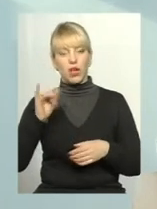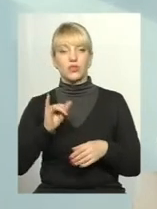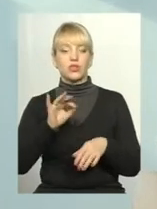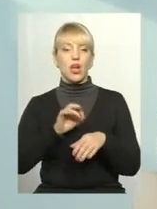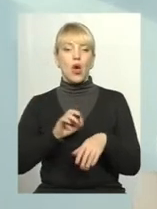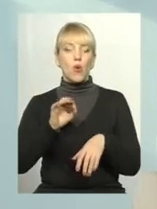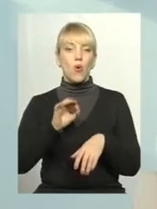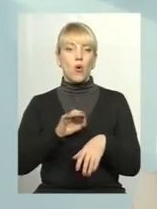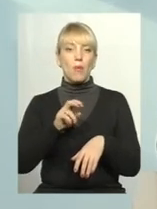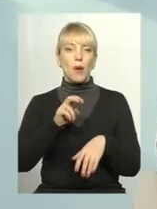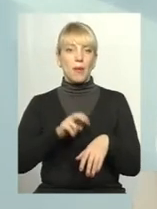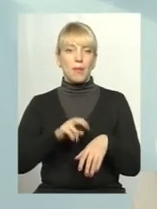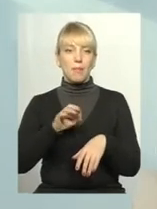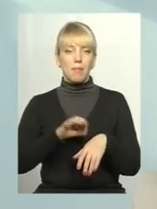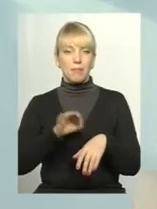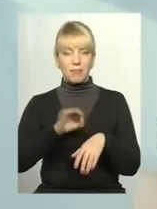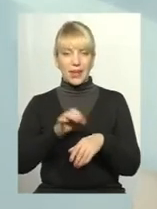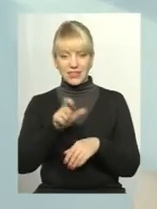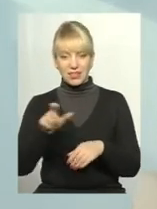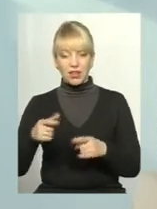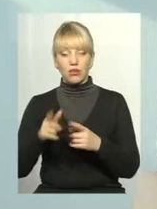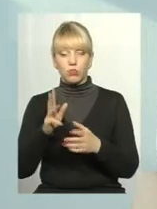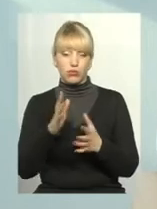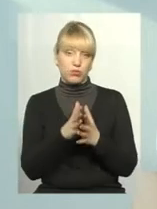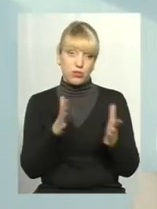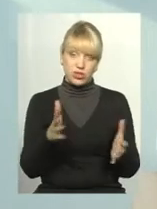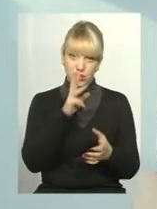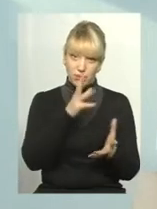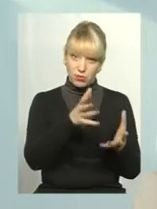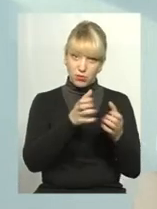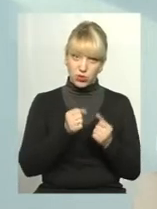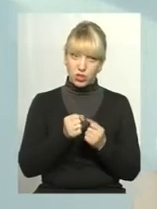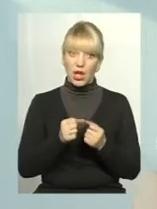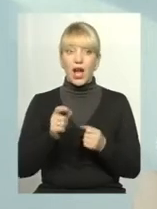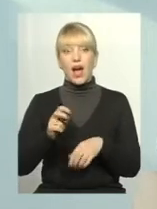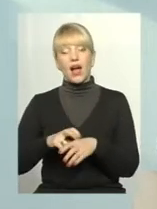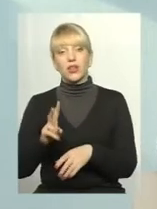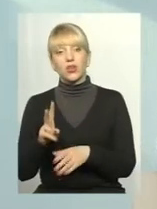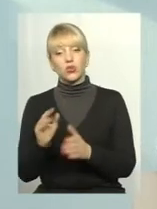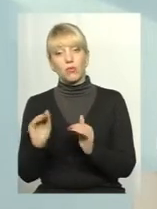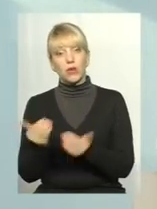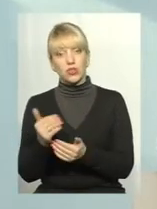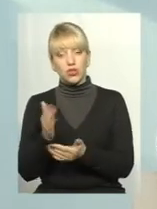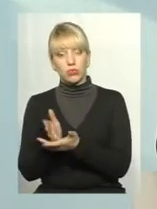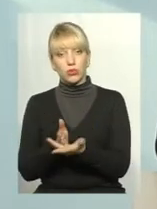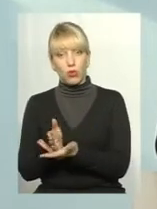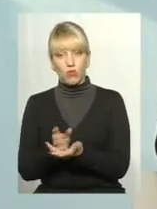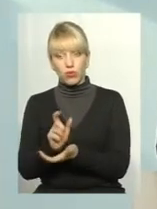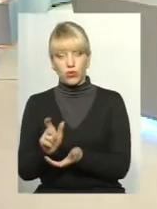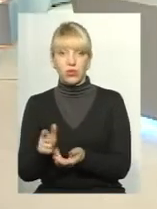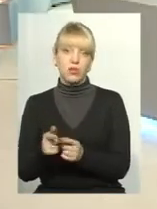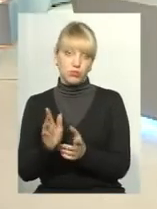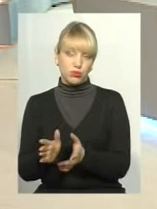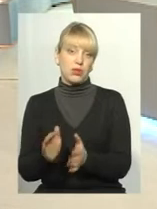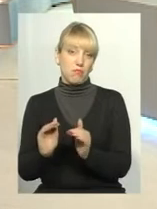обслуговує більшу кількість пацієнтів, буде отримувати більшу зарплату. Лікар, який буде обслуговувати меншу кількість, менше.